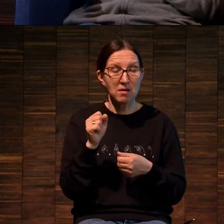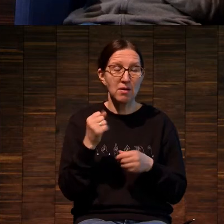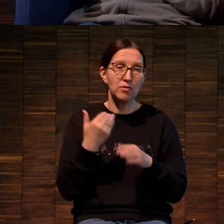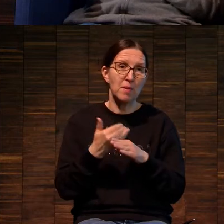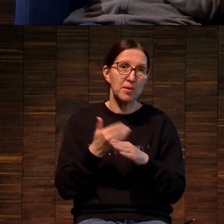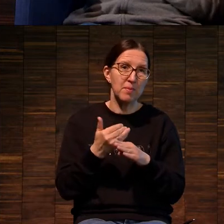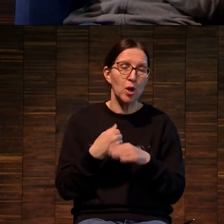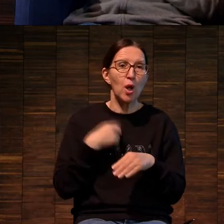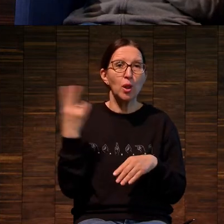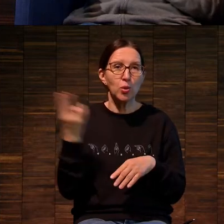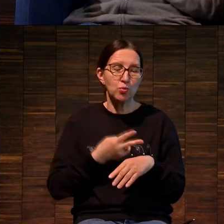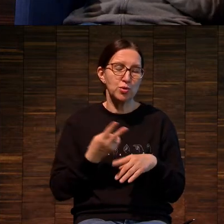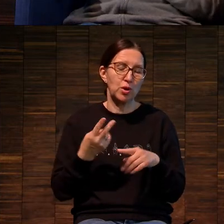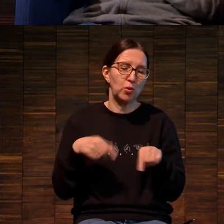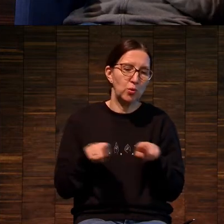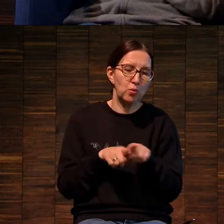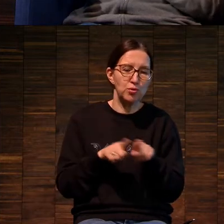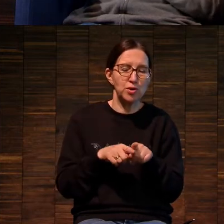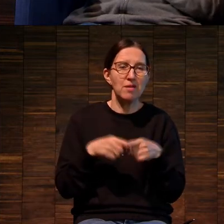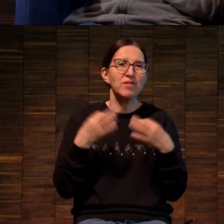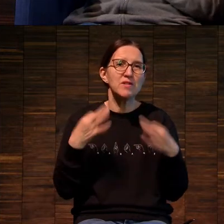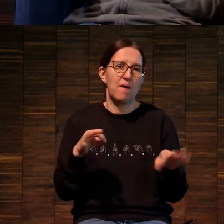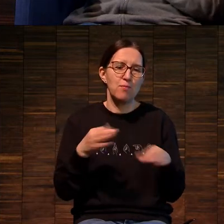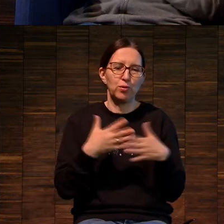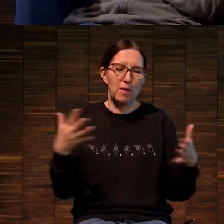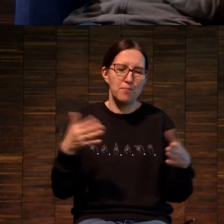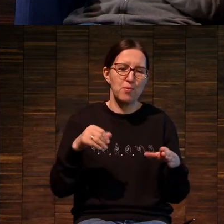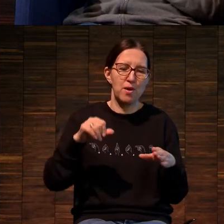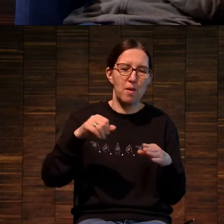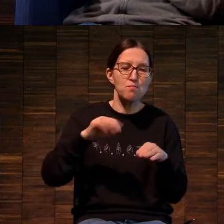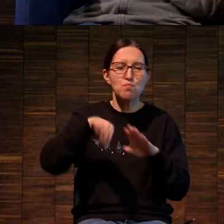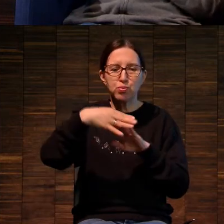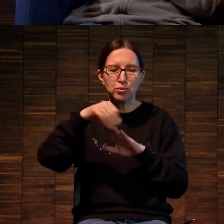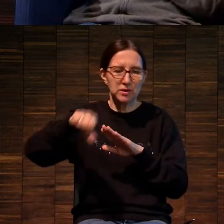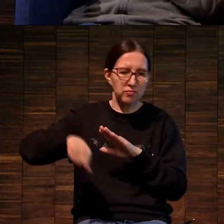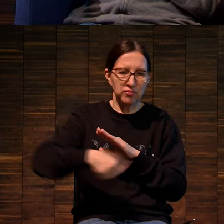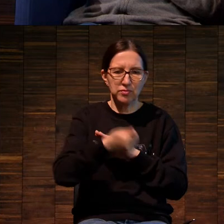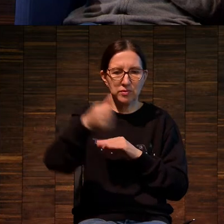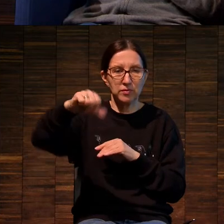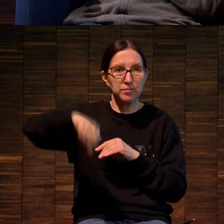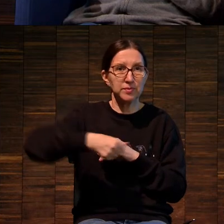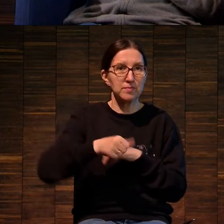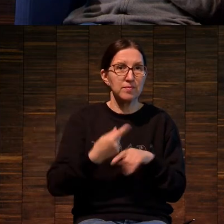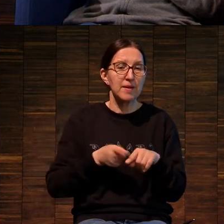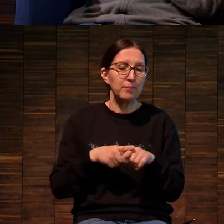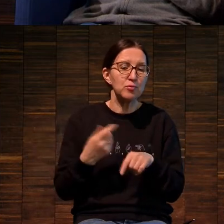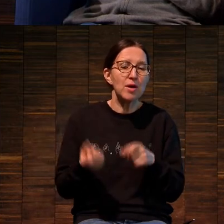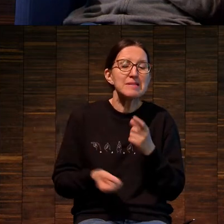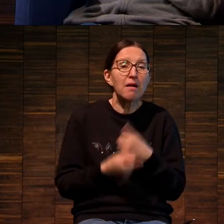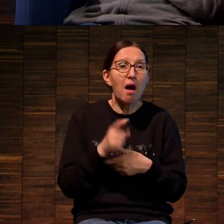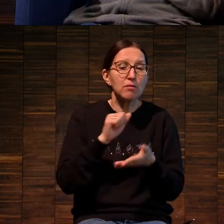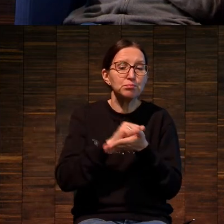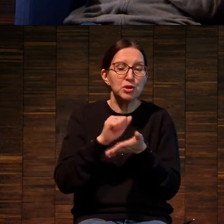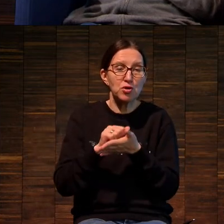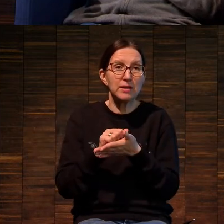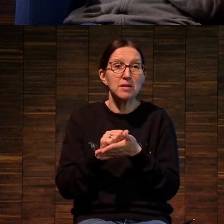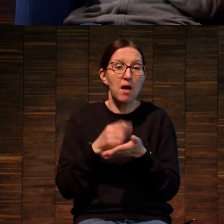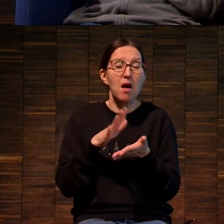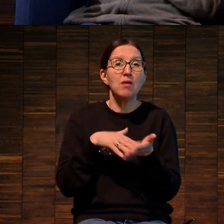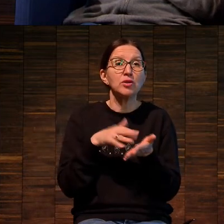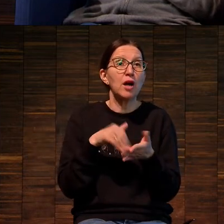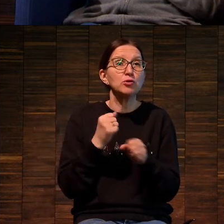нужные нам тоже пустоты. Собственно, как происходит печать? Лист